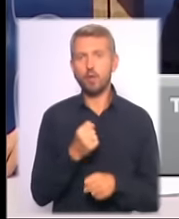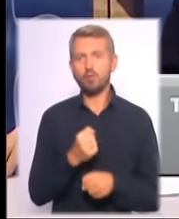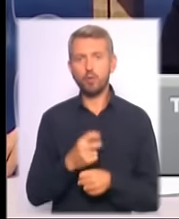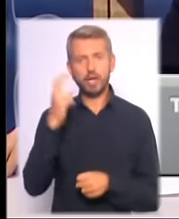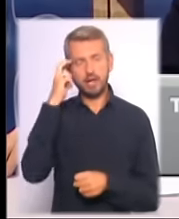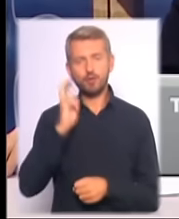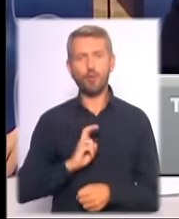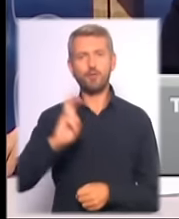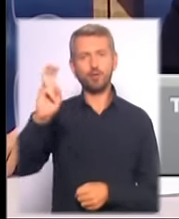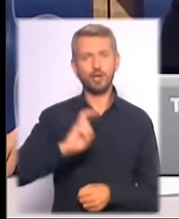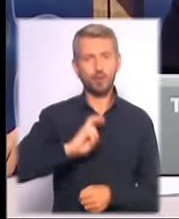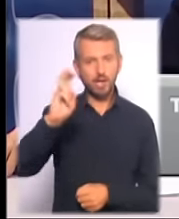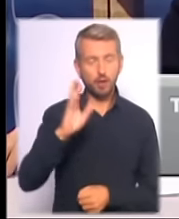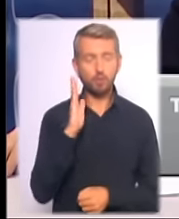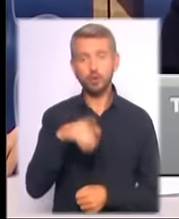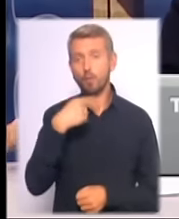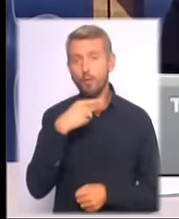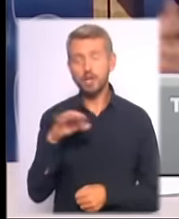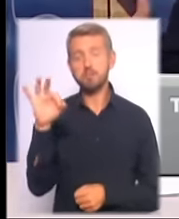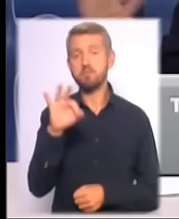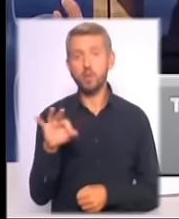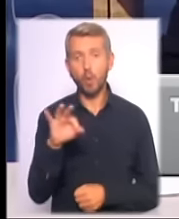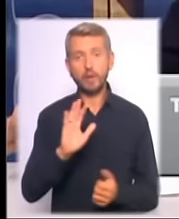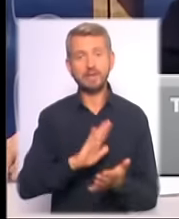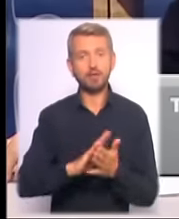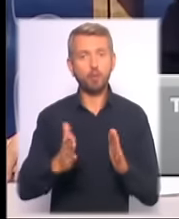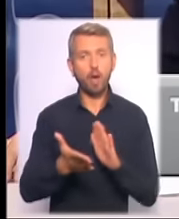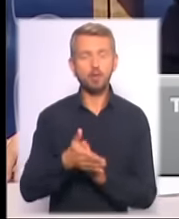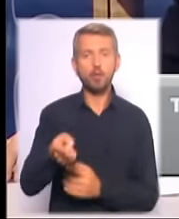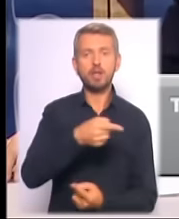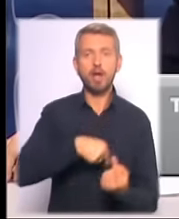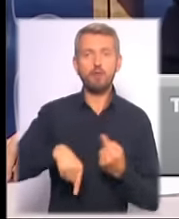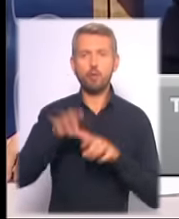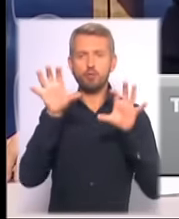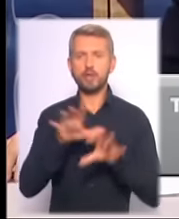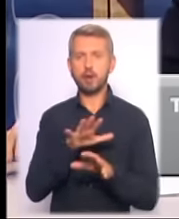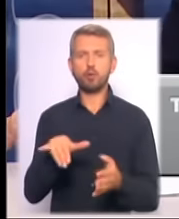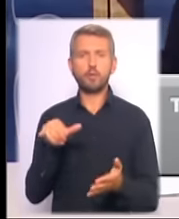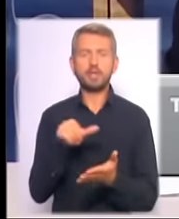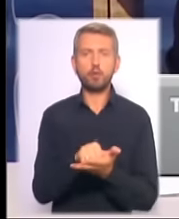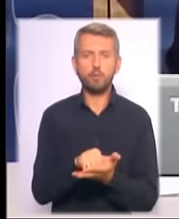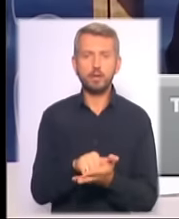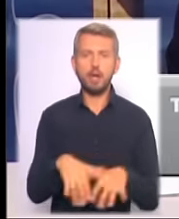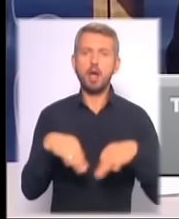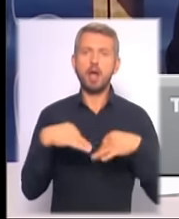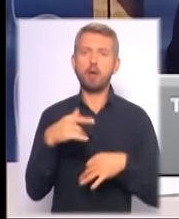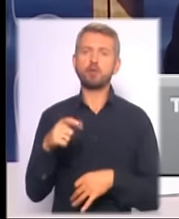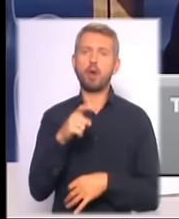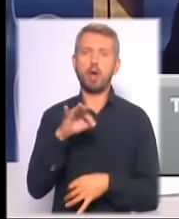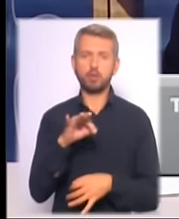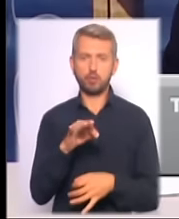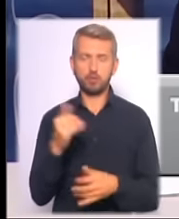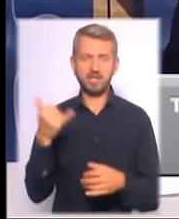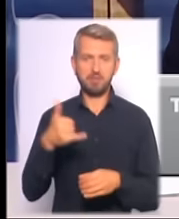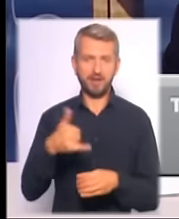фунікулеру. Будемо обов'язково говорити і про ситуацію навколо незаконно встановлених автогазозаправних станцій.